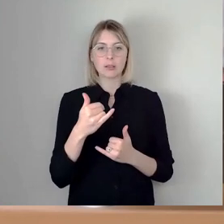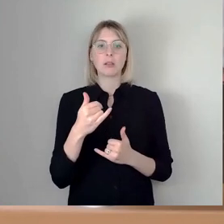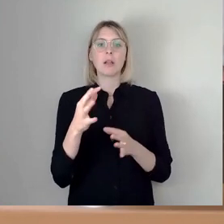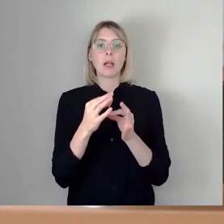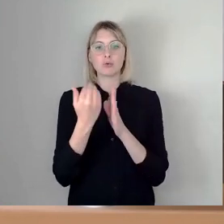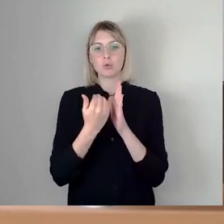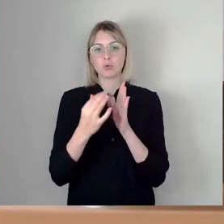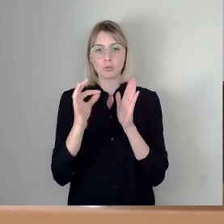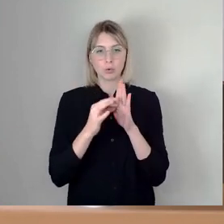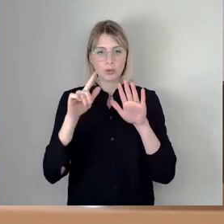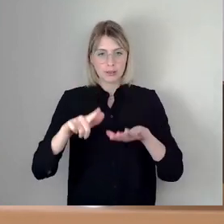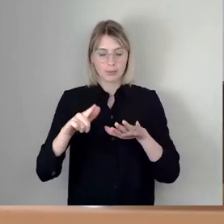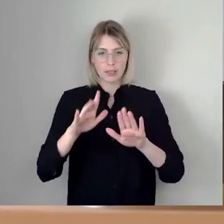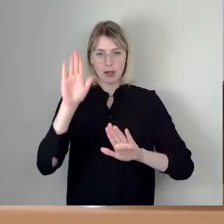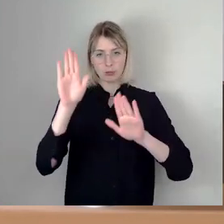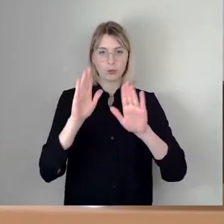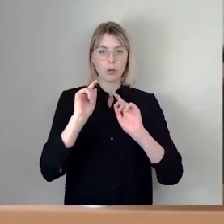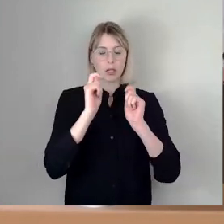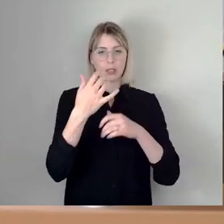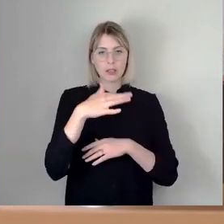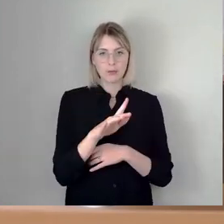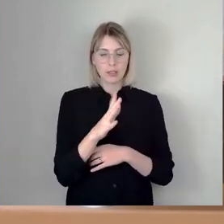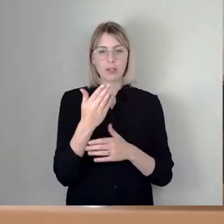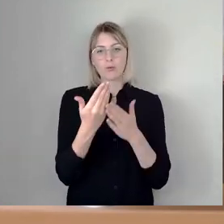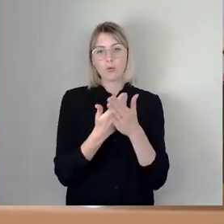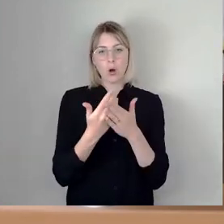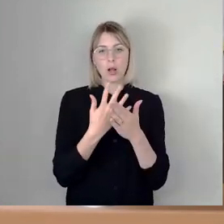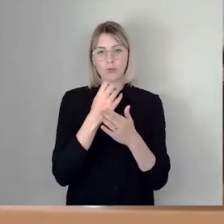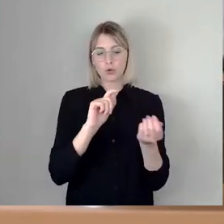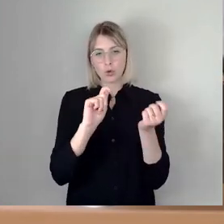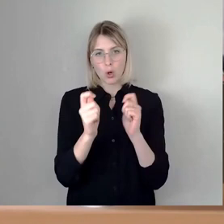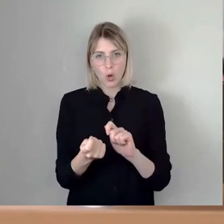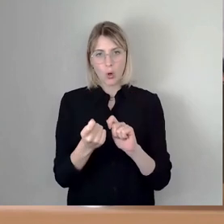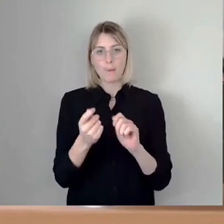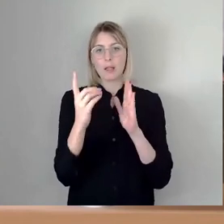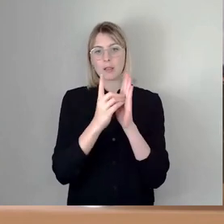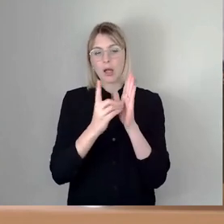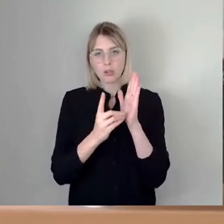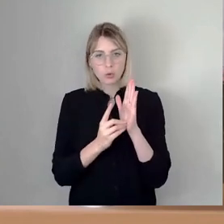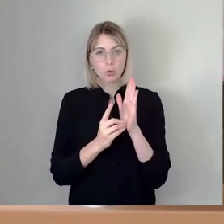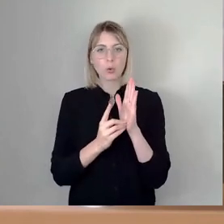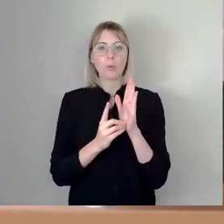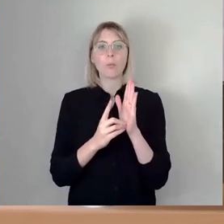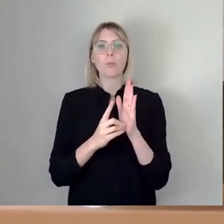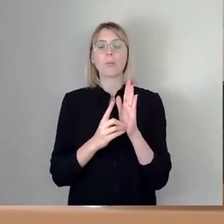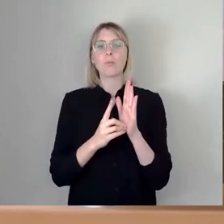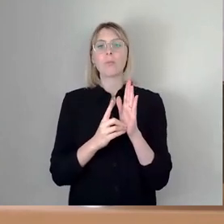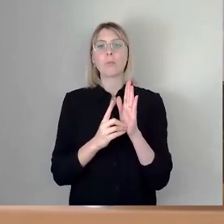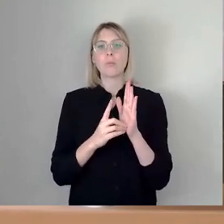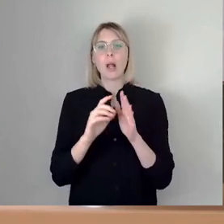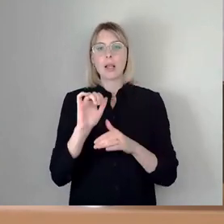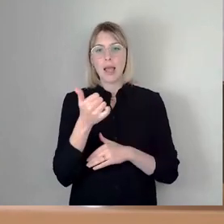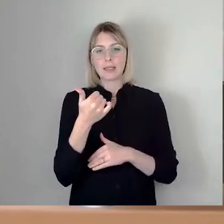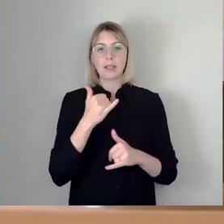ist der Antrag gestellt worden die Vorlage zu verändern was das Datum angeht und zwar auf den 01.01